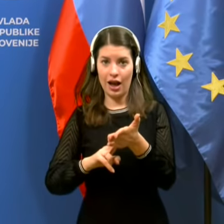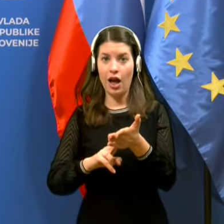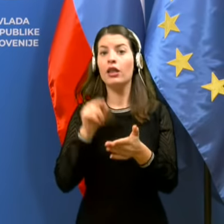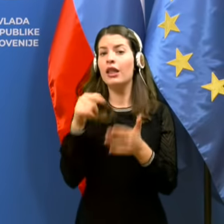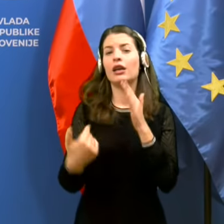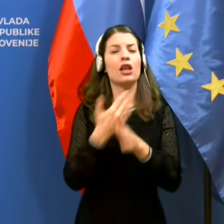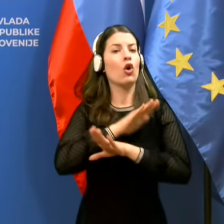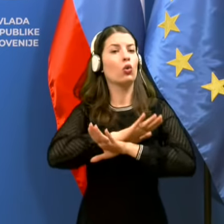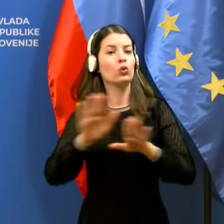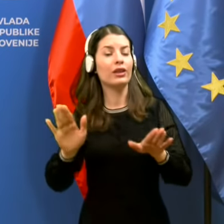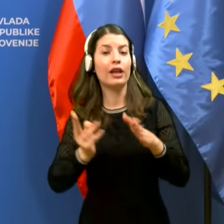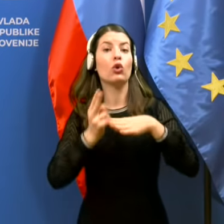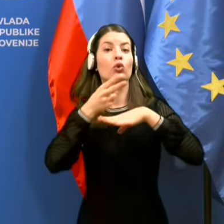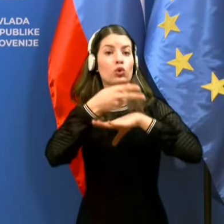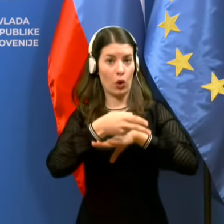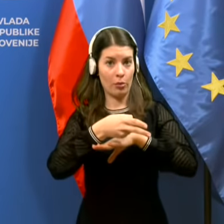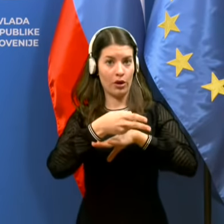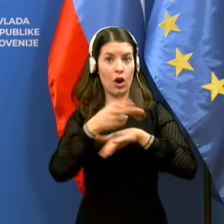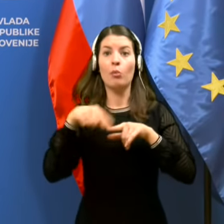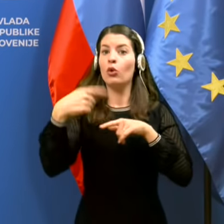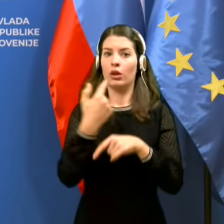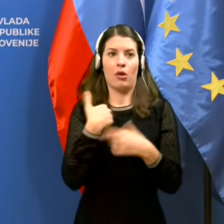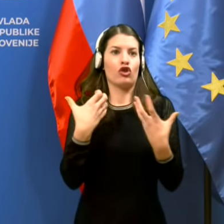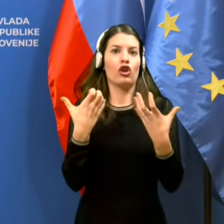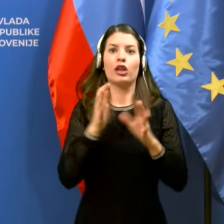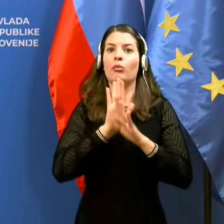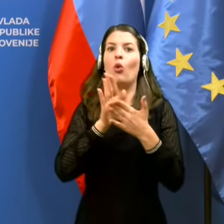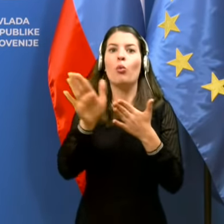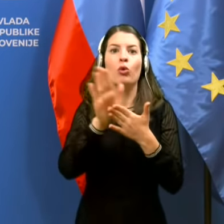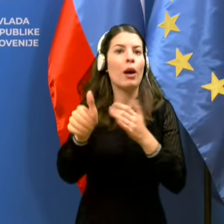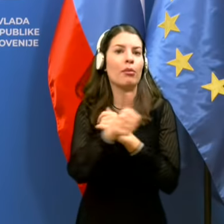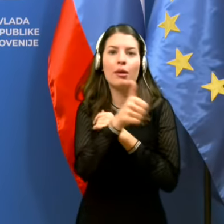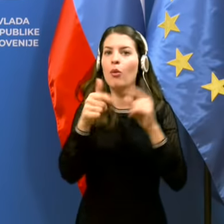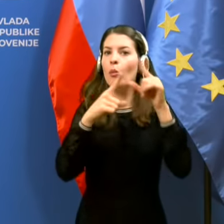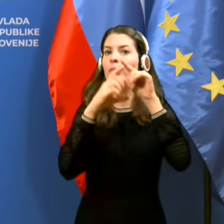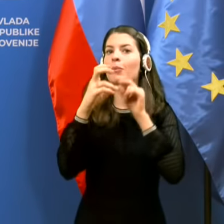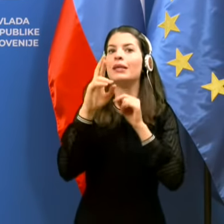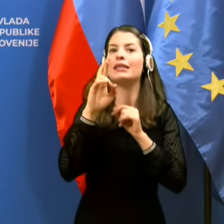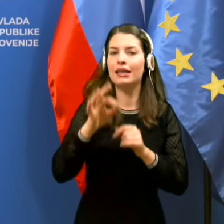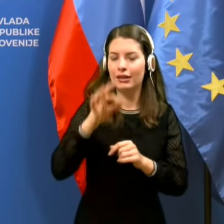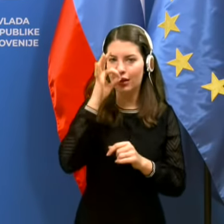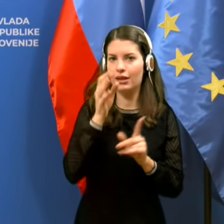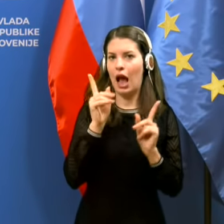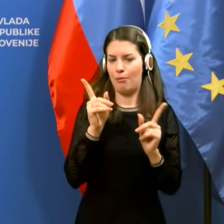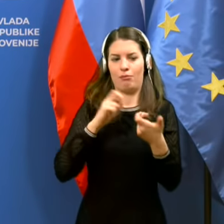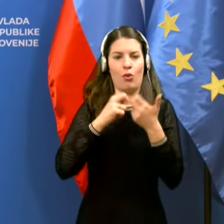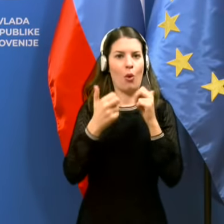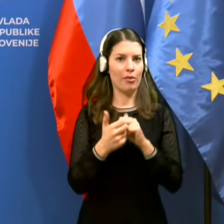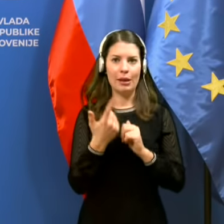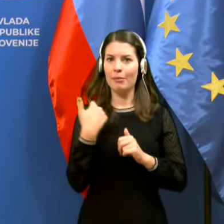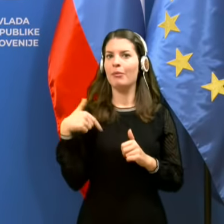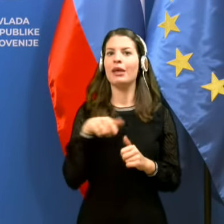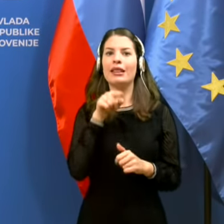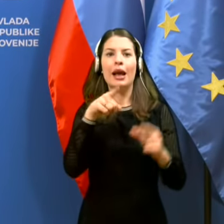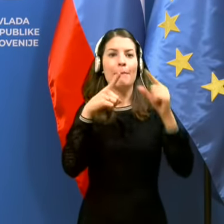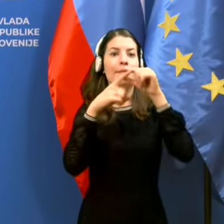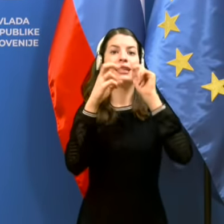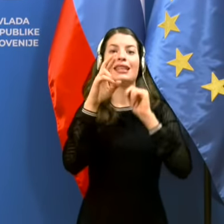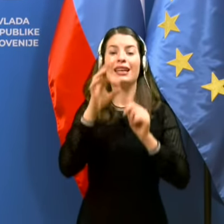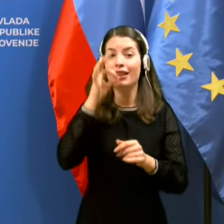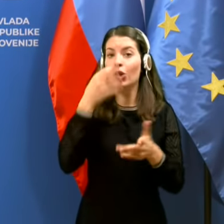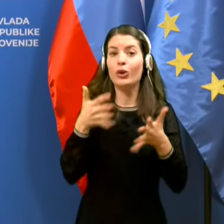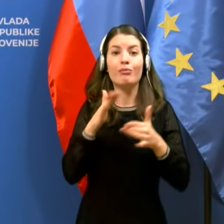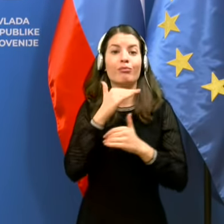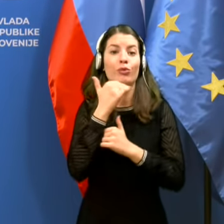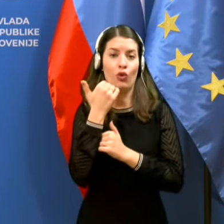za vse dostopen tako, da ima uporabljati samo PCR-je. Sej, to je jasno. Ampak problem je, ko ni teh PCR-kapacitet dovolj.